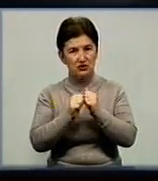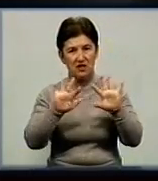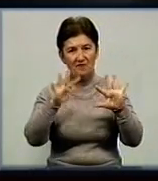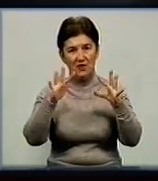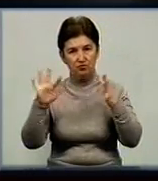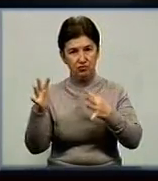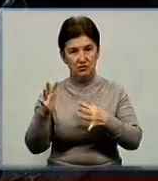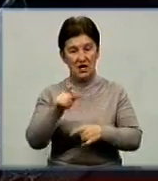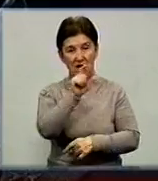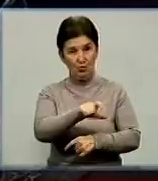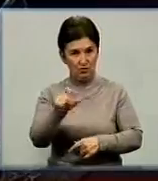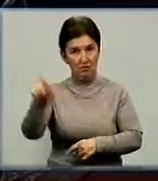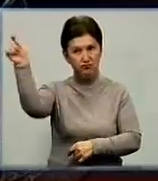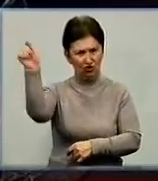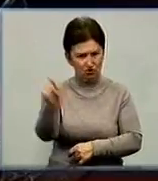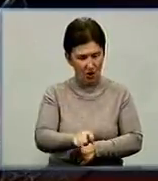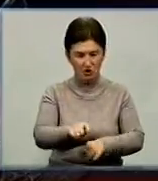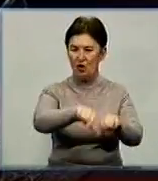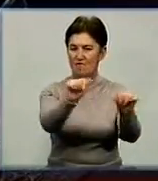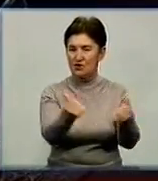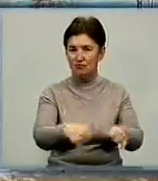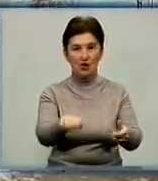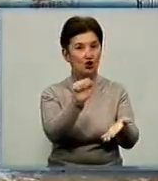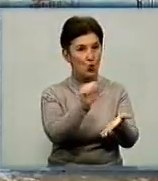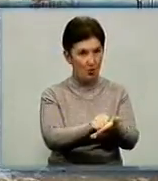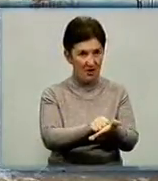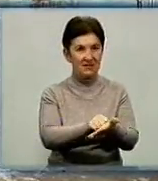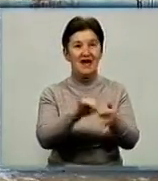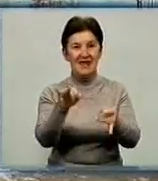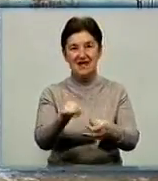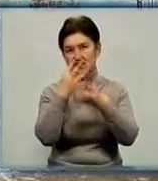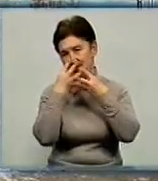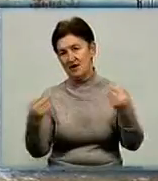коли жителі зі Сходу приїжджають, оформляють документи і зникають.